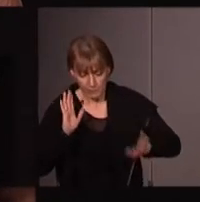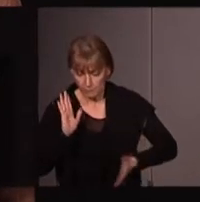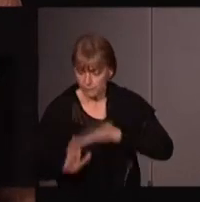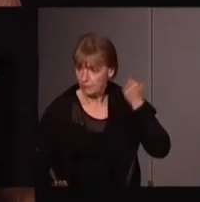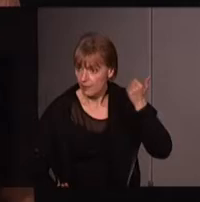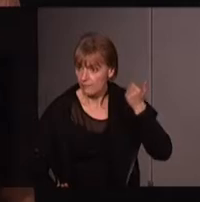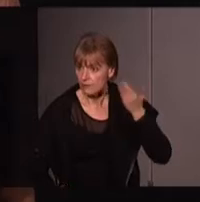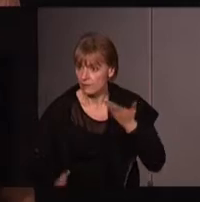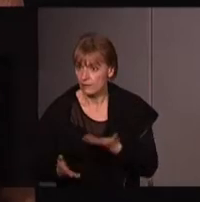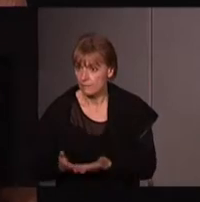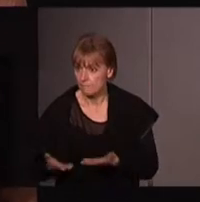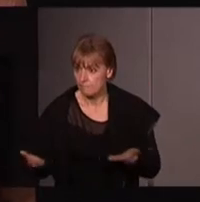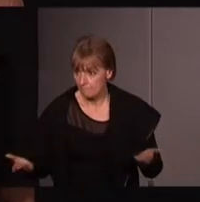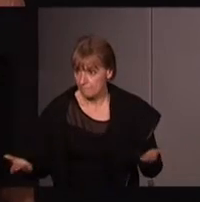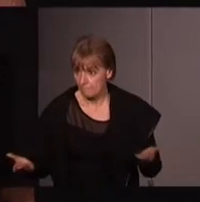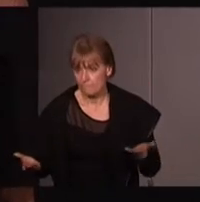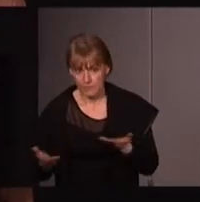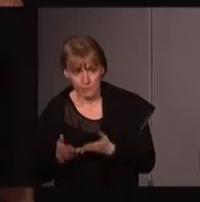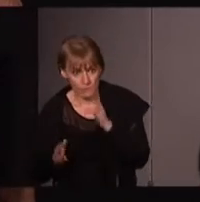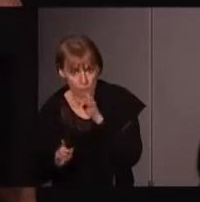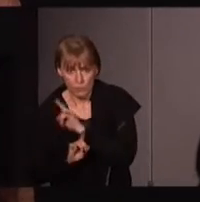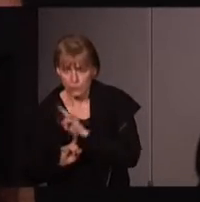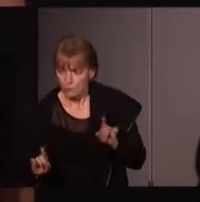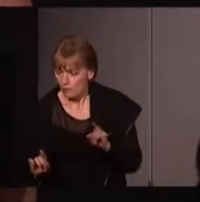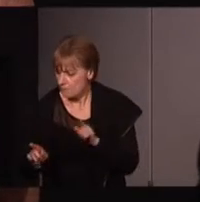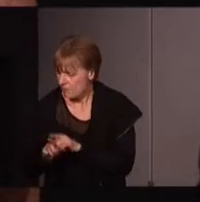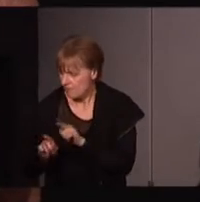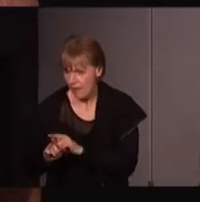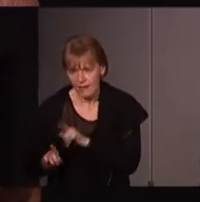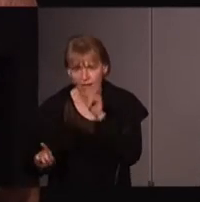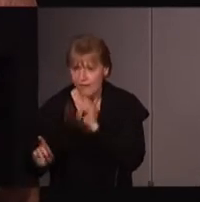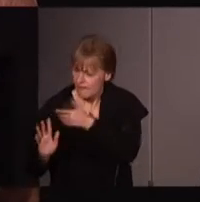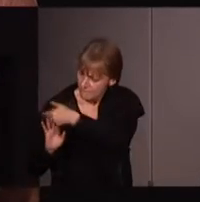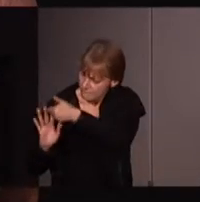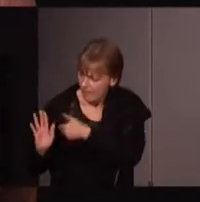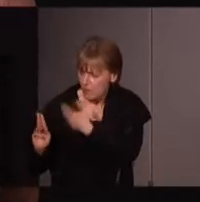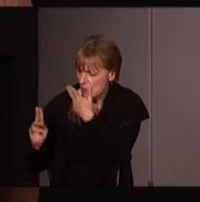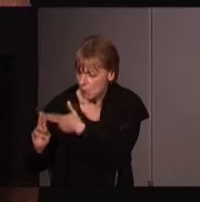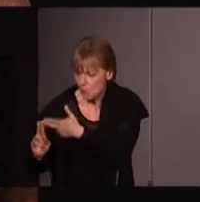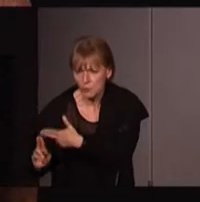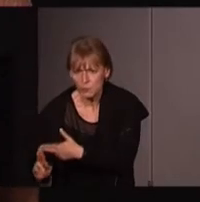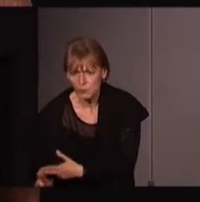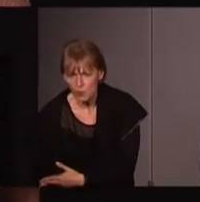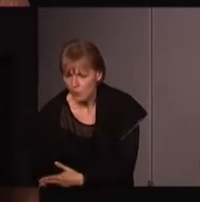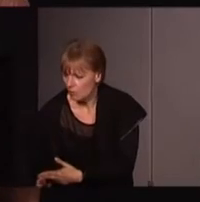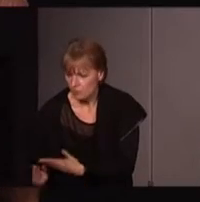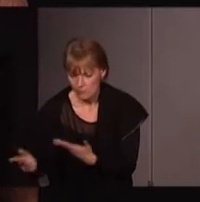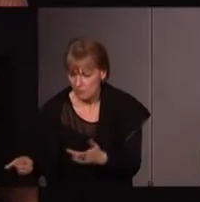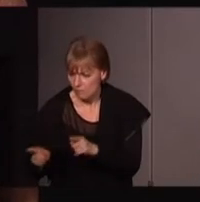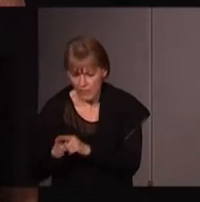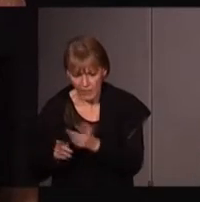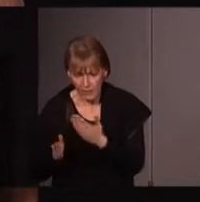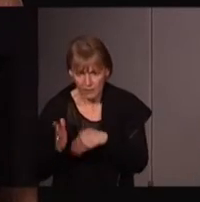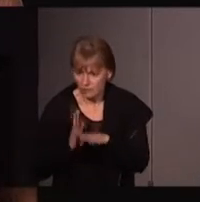-féminisme. C'est-à-dire, ce n'est pas des vagues, c'est que les noms même de toutes ces éco-féministes, Ines Straking, Gwynn Kerk, etc.,